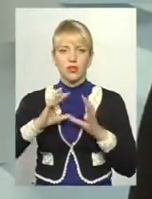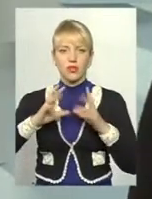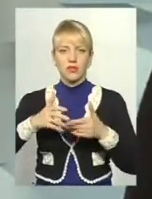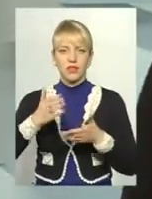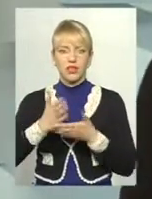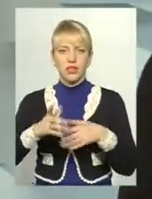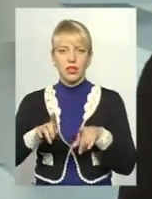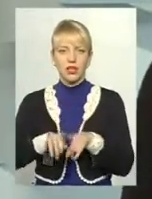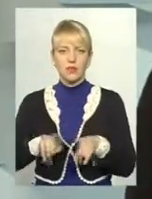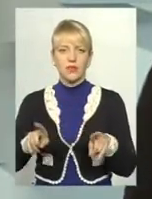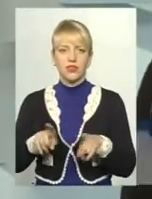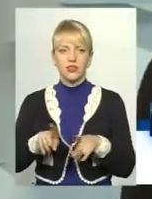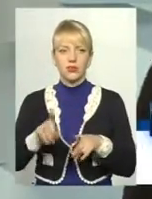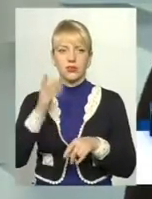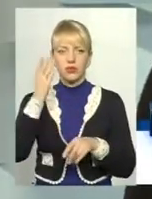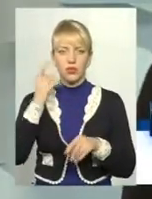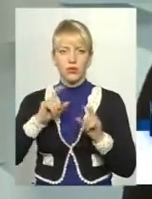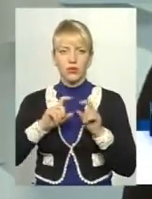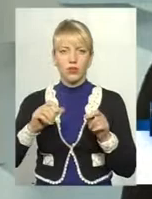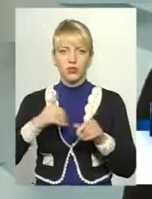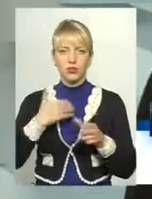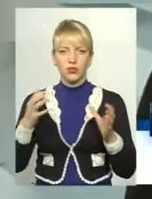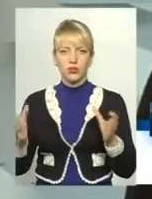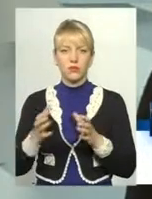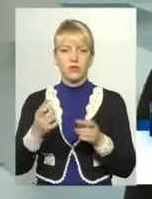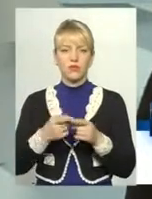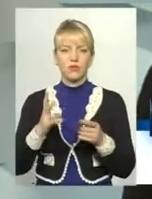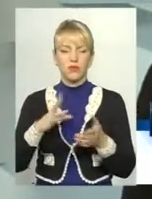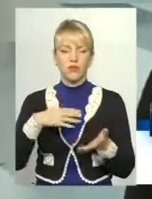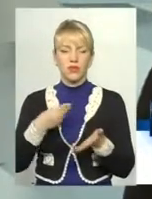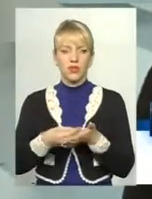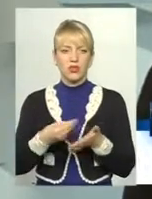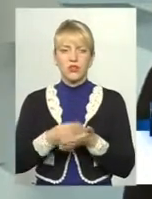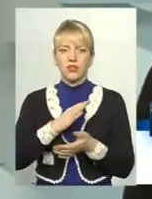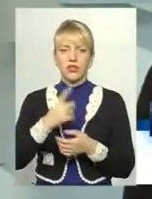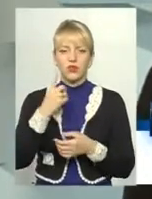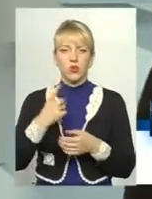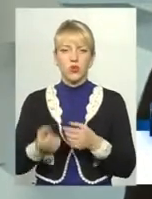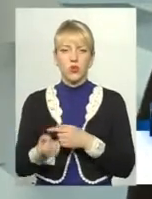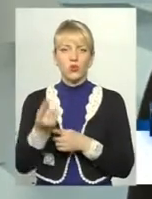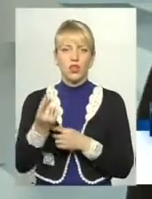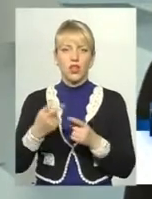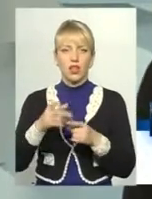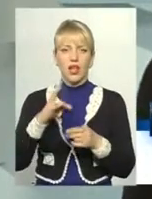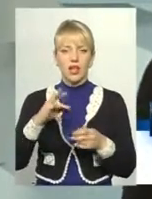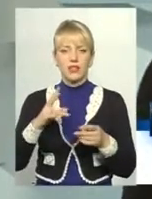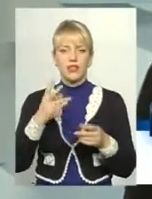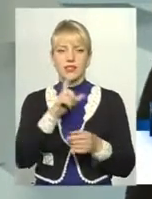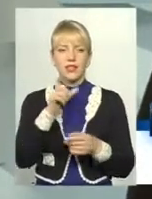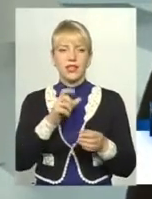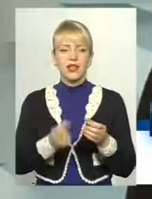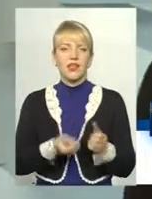така, що коли об'єкт хочуть зберегти, він має не фінансуватися не з одного джерела, а мінімум із